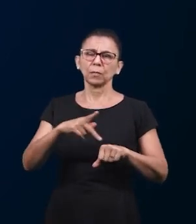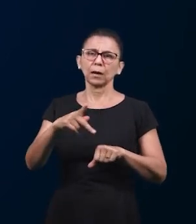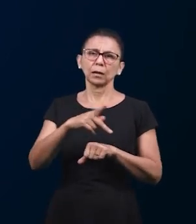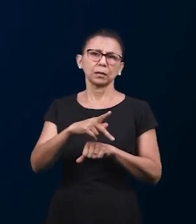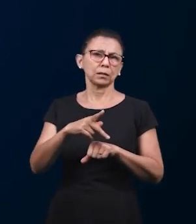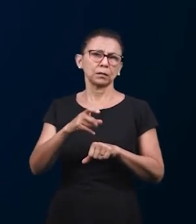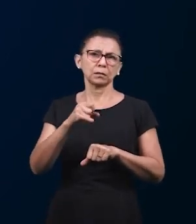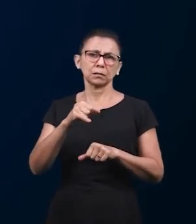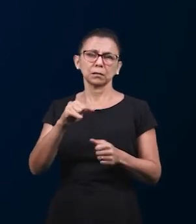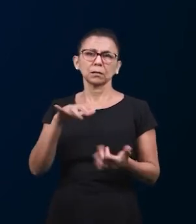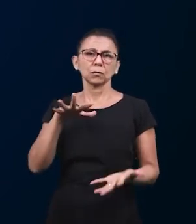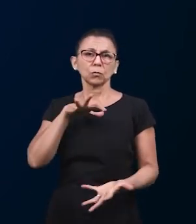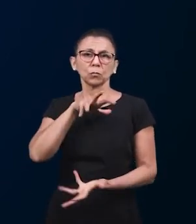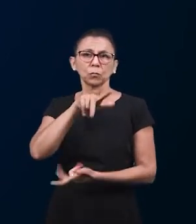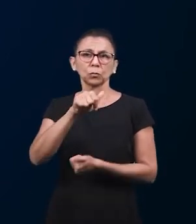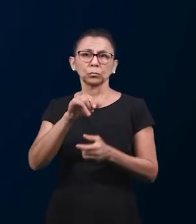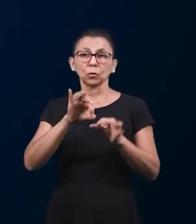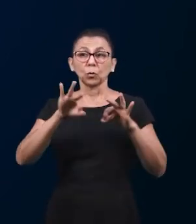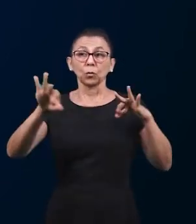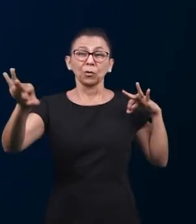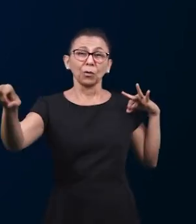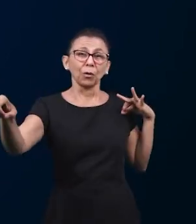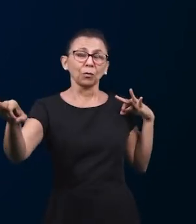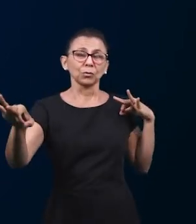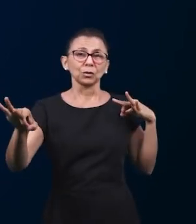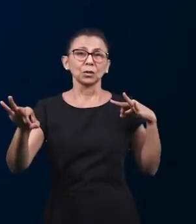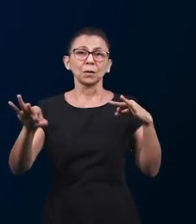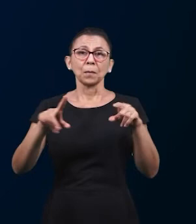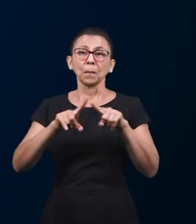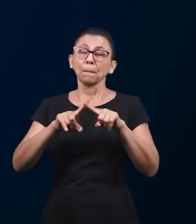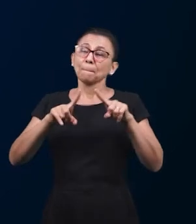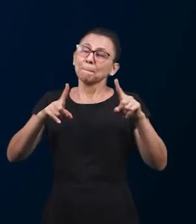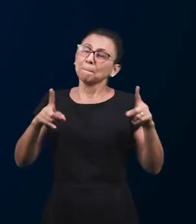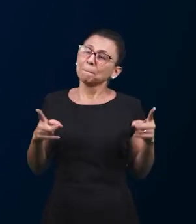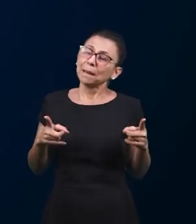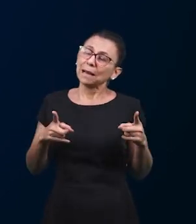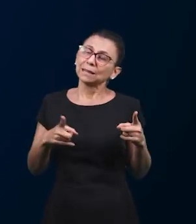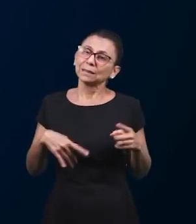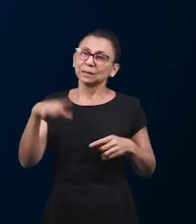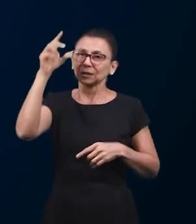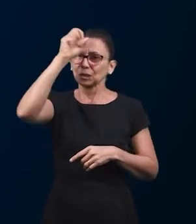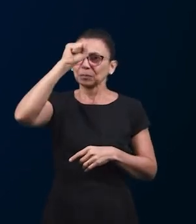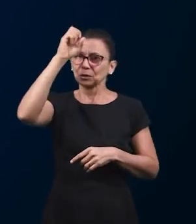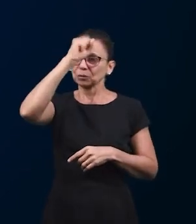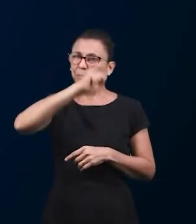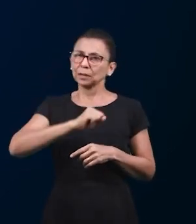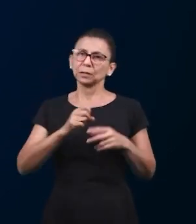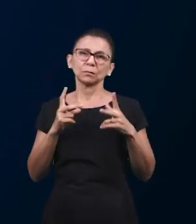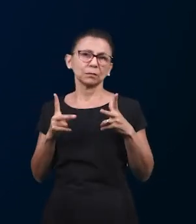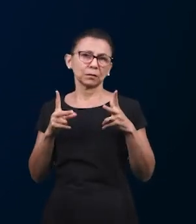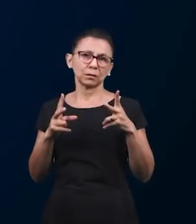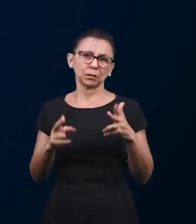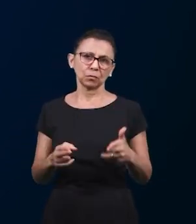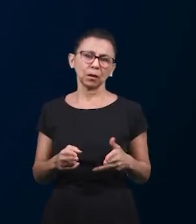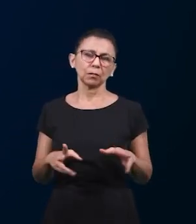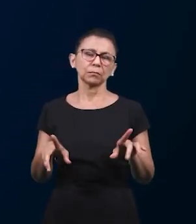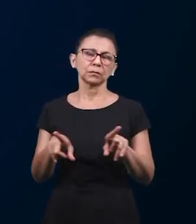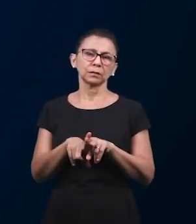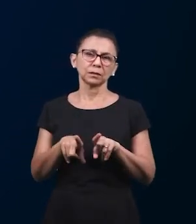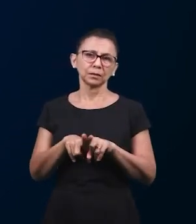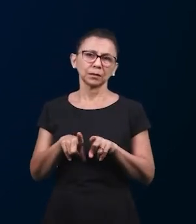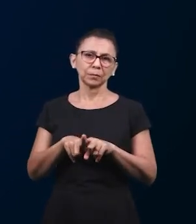удаленности мы здесь в Японии находимся далеко от других братьев и сестер в других странах но